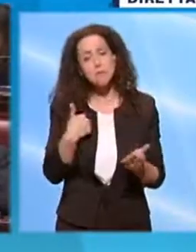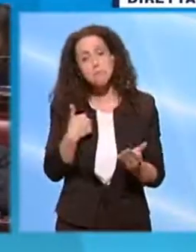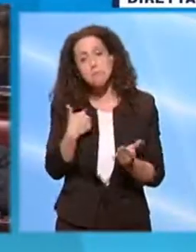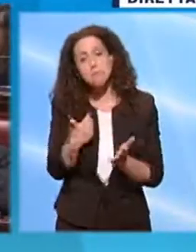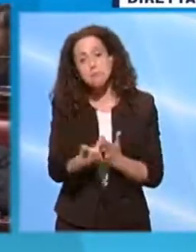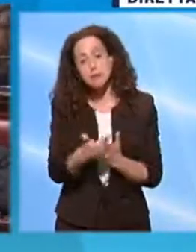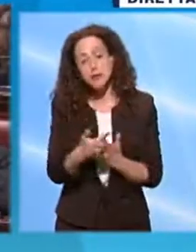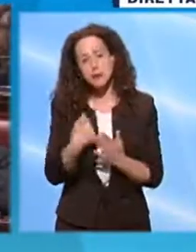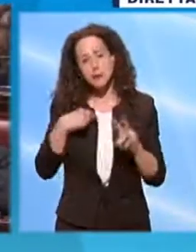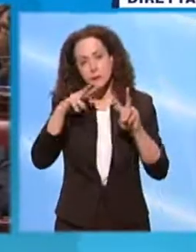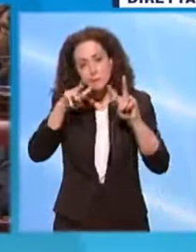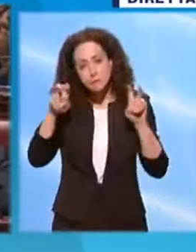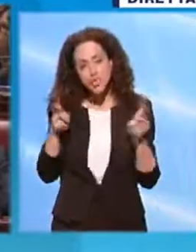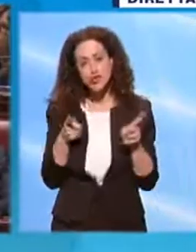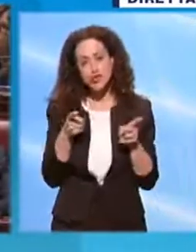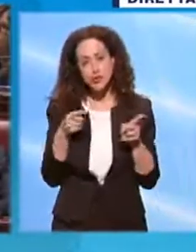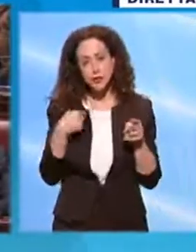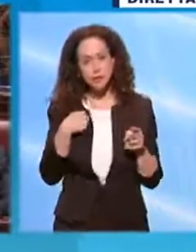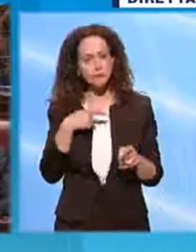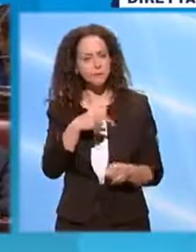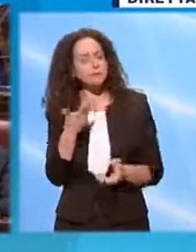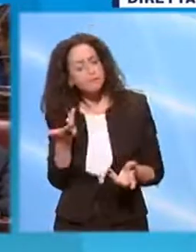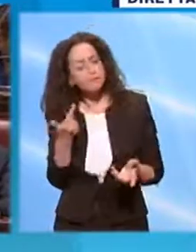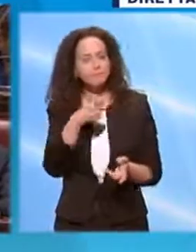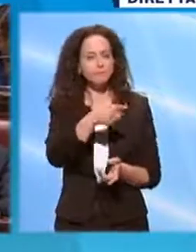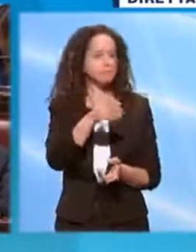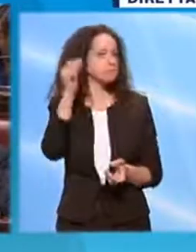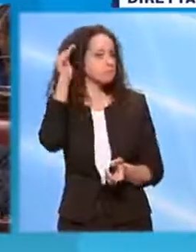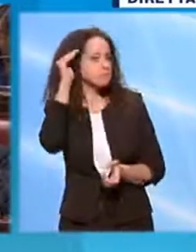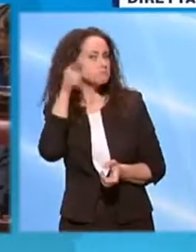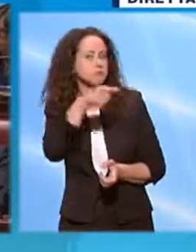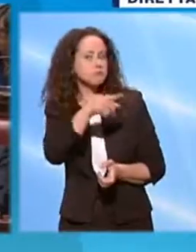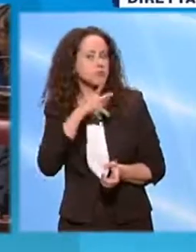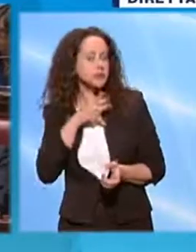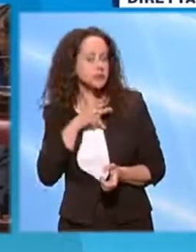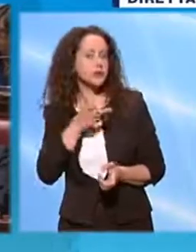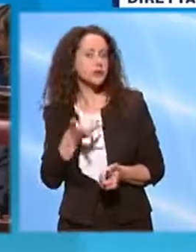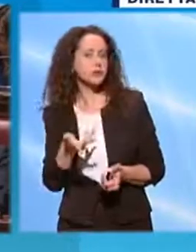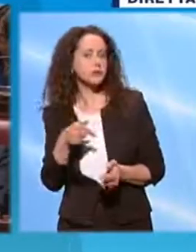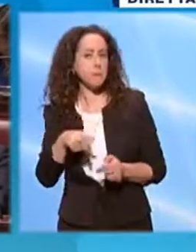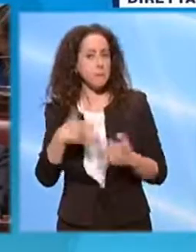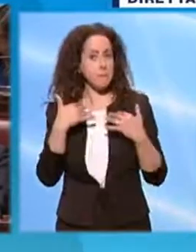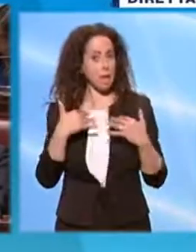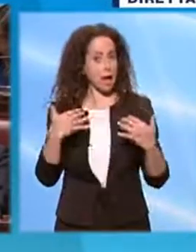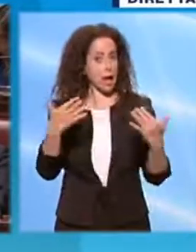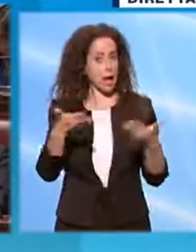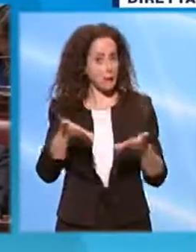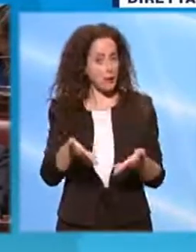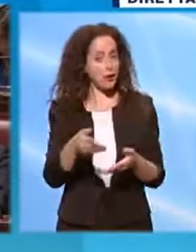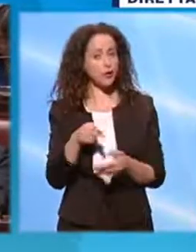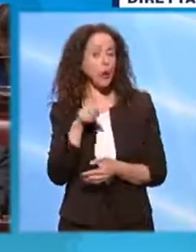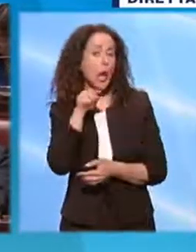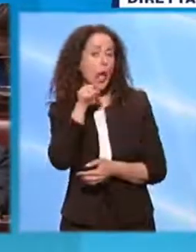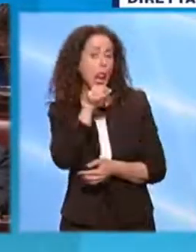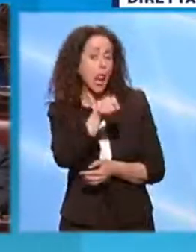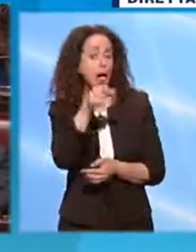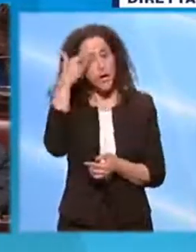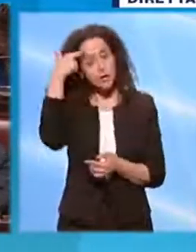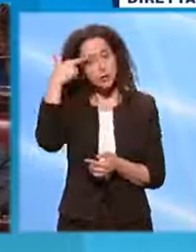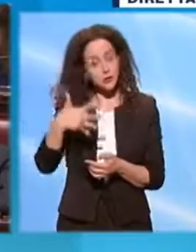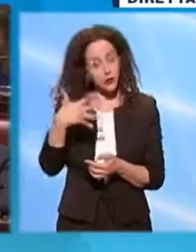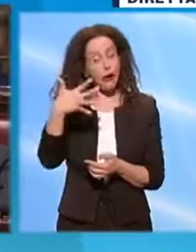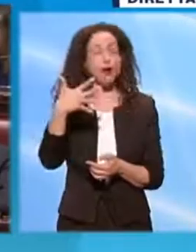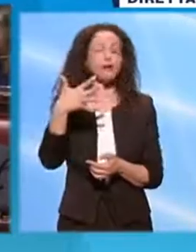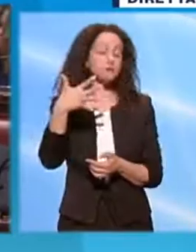semplicemente un inciso perché vede, quando la sento dire in questo Parlamento che lei è consapevole della